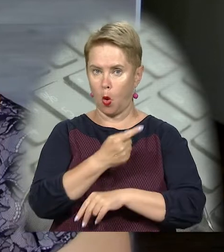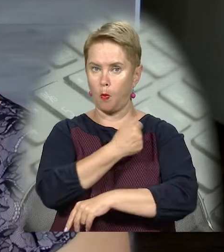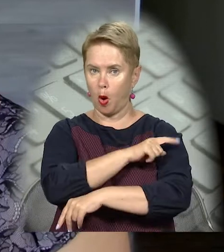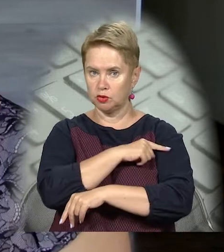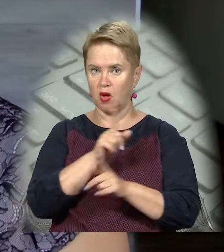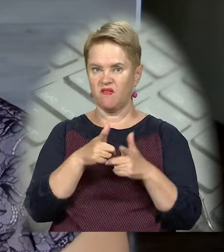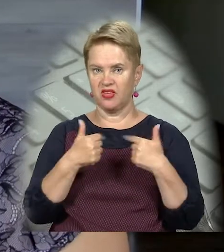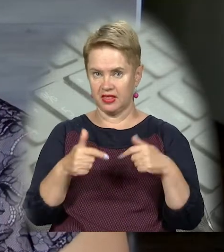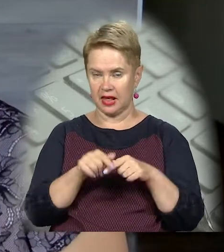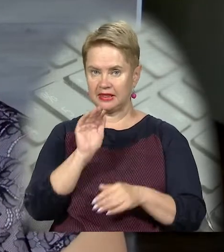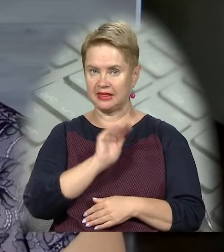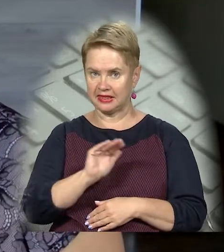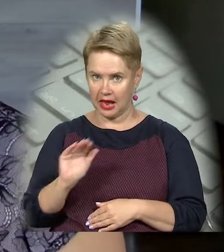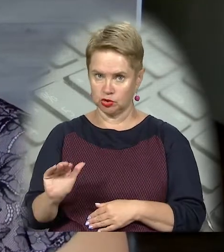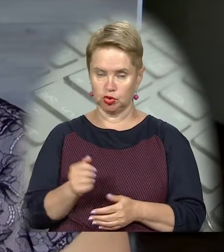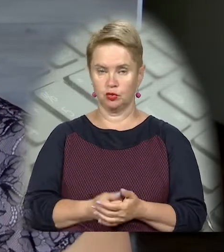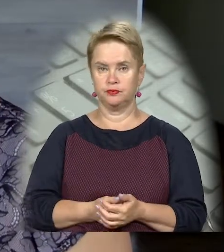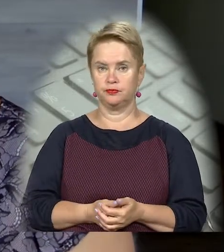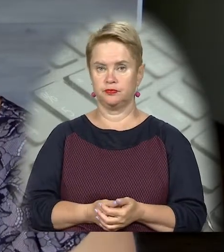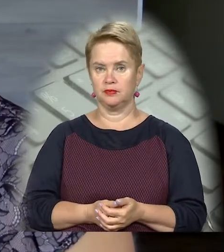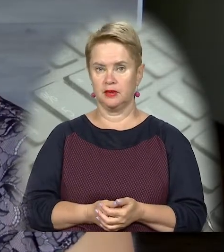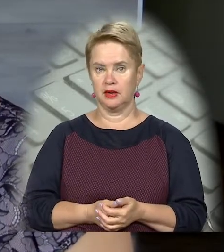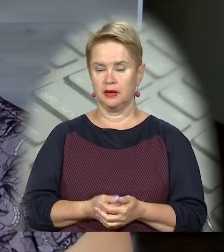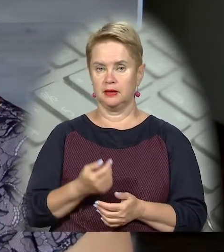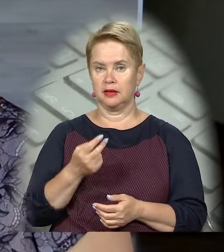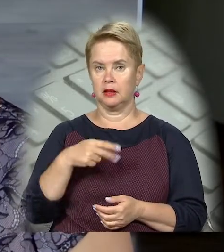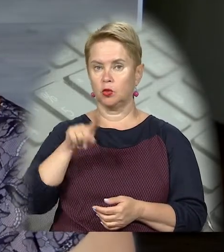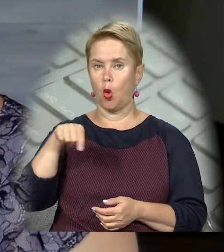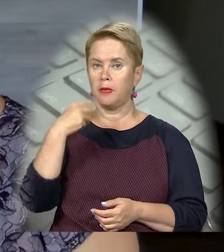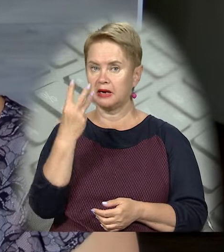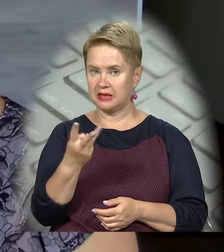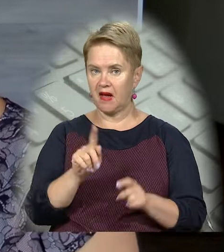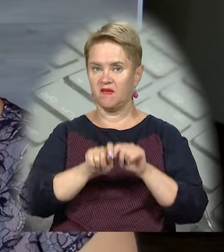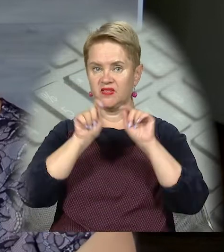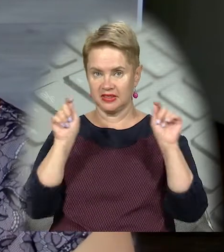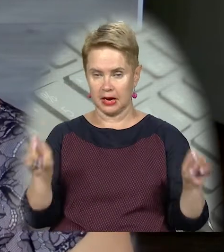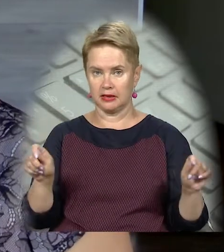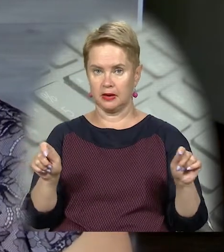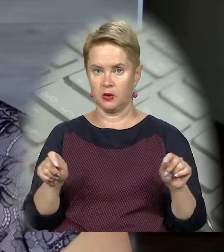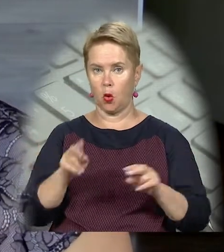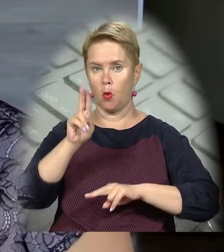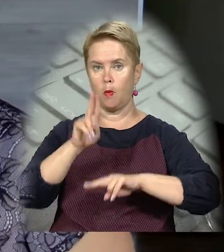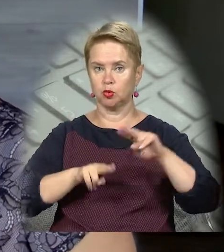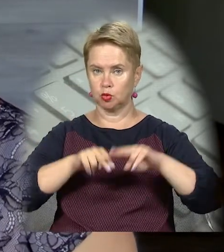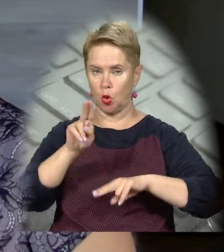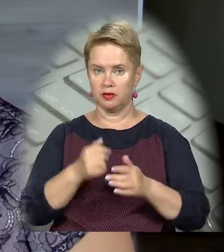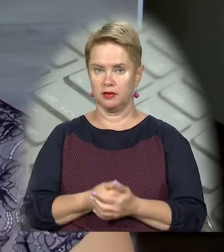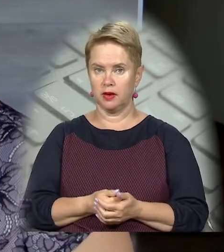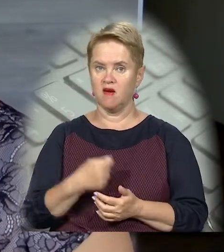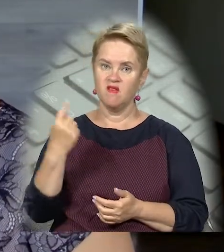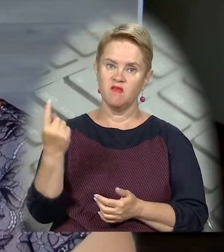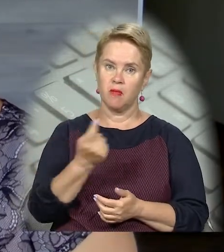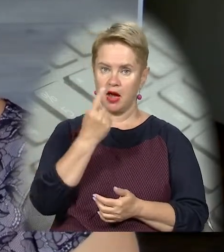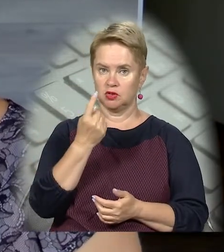поліклінічного відділення дитячого в ЦПМСД номер 3, та відкриття, построєної